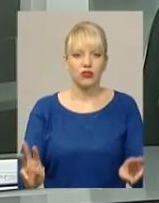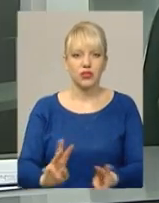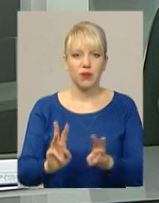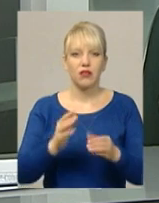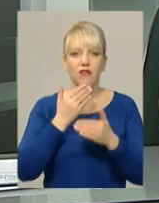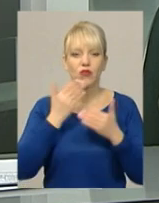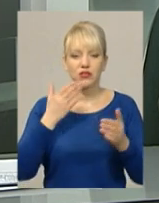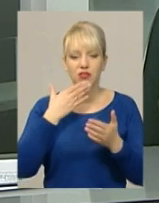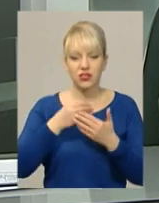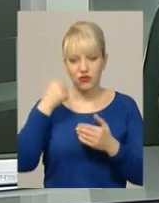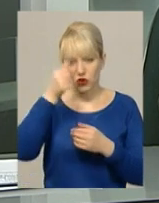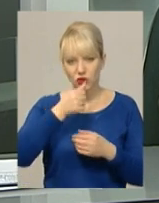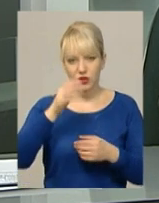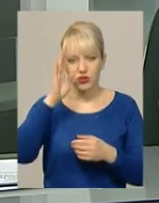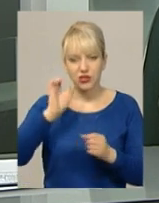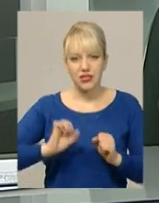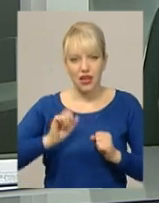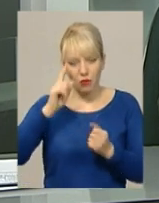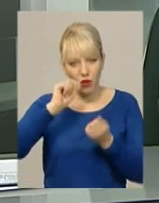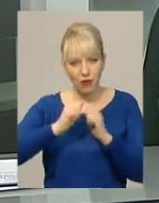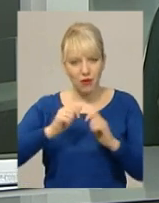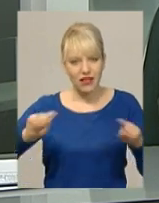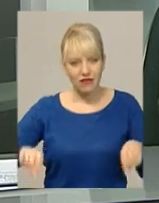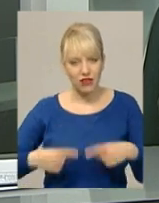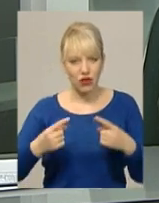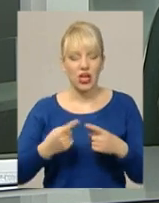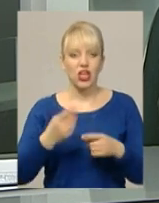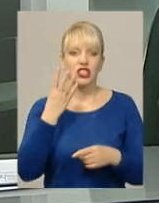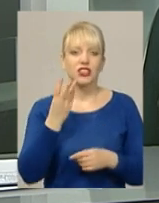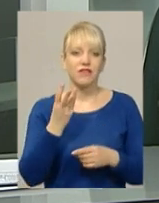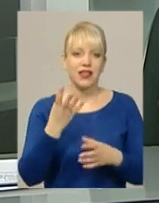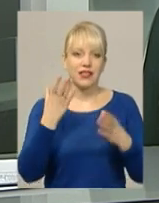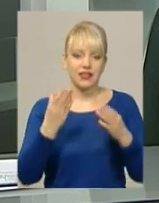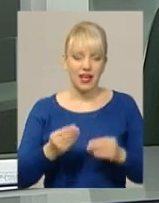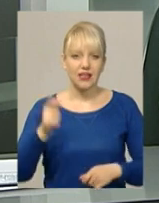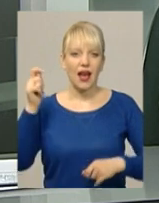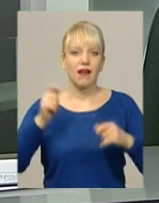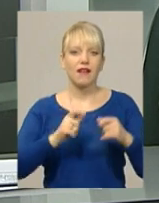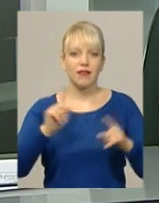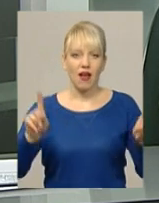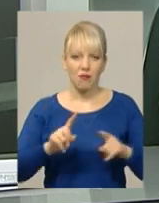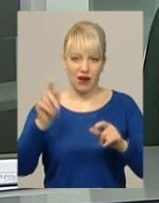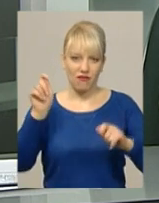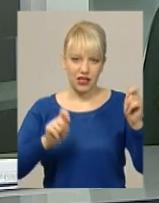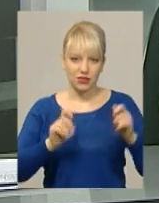відтворити їх по пам'яті. Четвертий день міжнародного фестивалю Камерфест буде повністю присвячений йому.